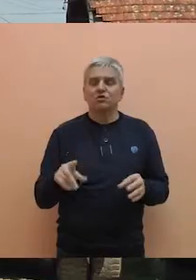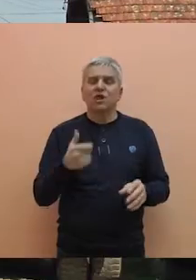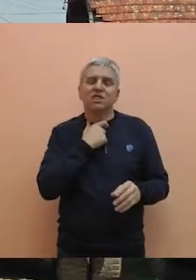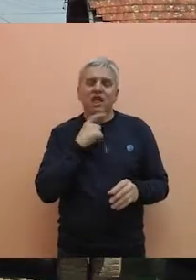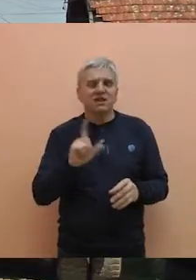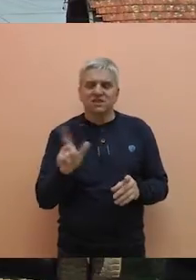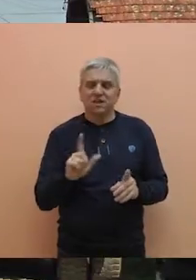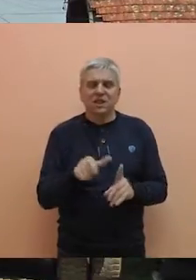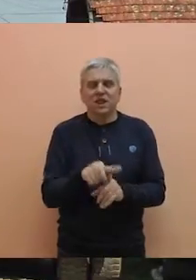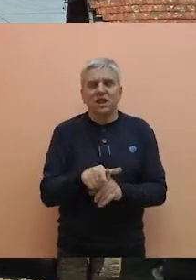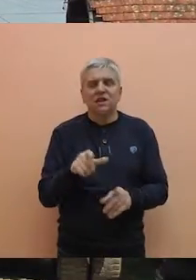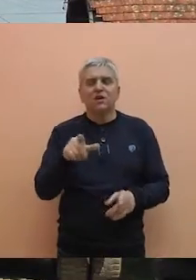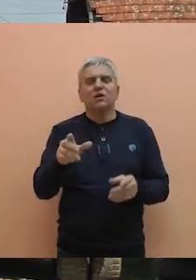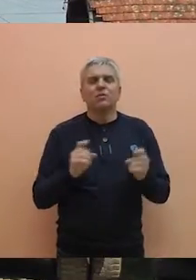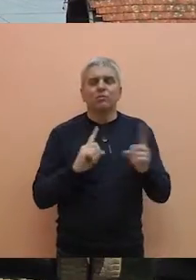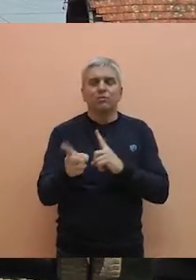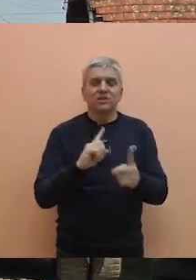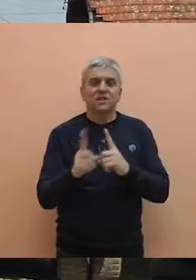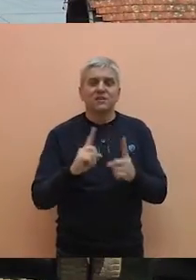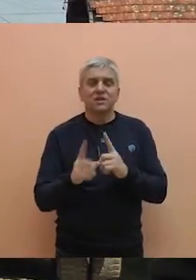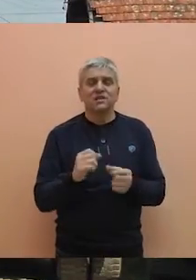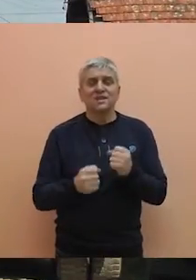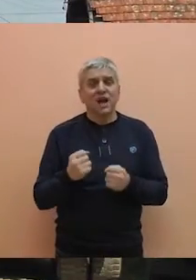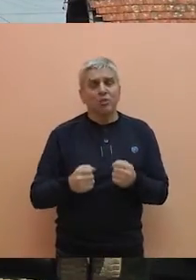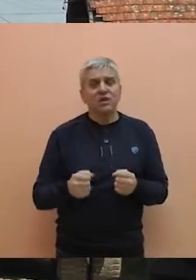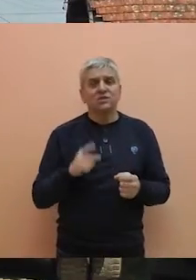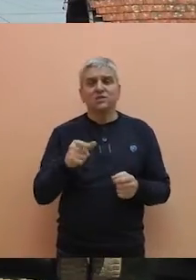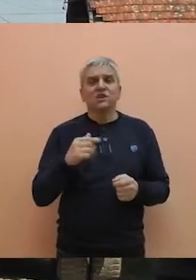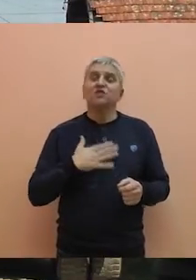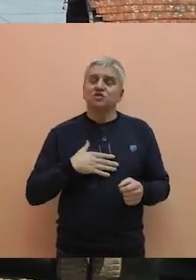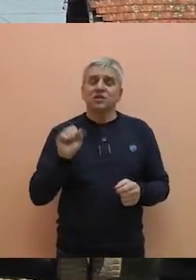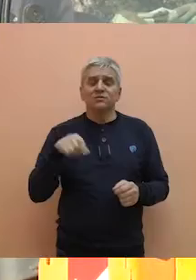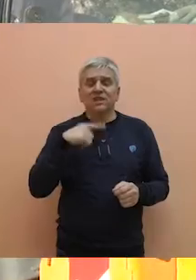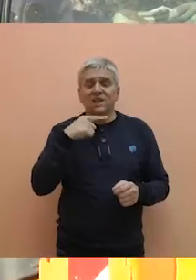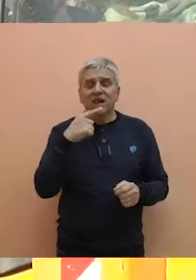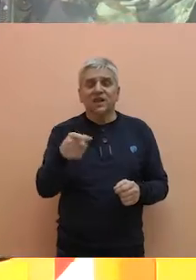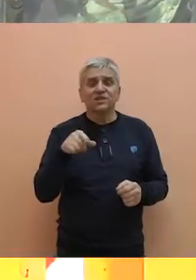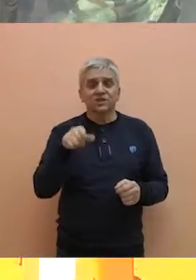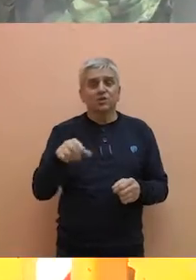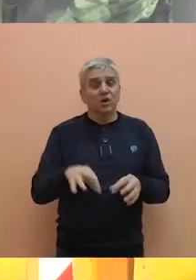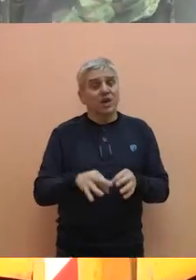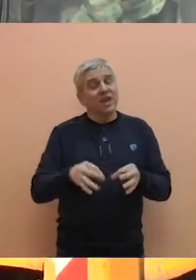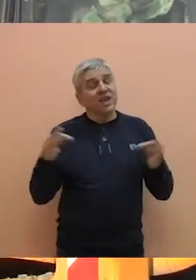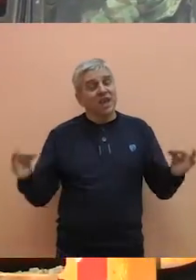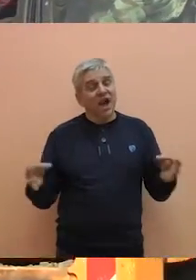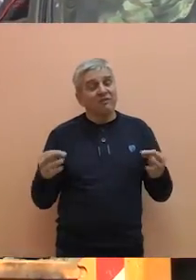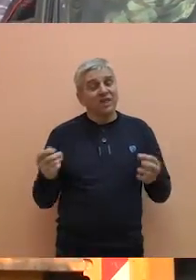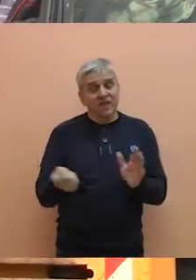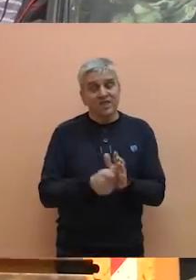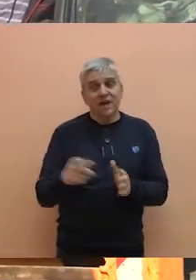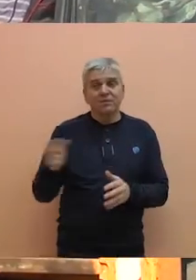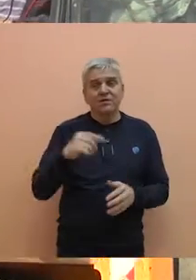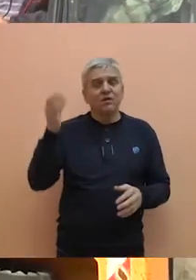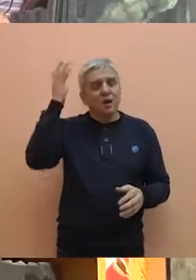saobraćenu frekvenciju. Pored toga želim da napomenem da u okviru ove javne nabavke se radi i